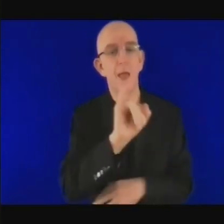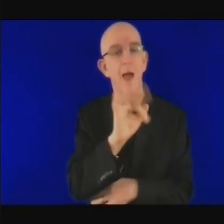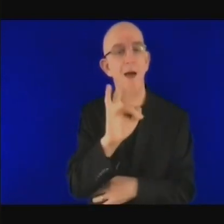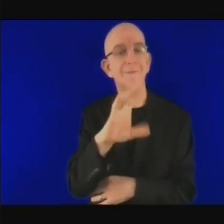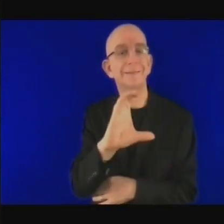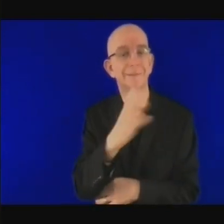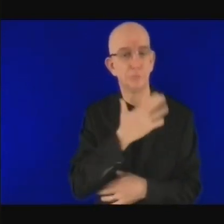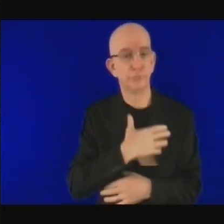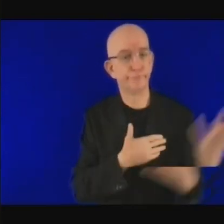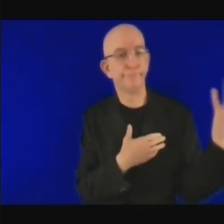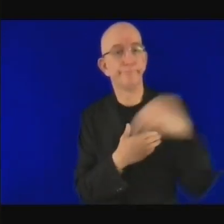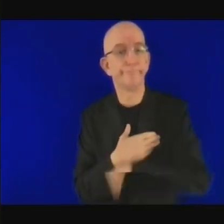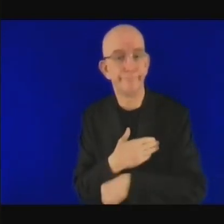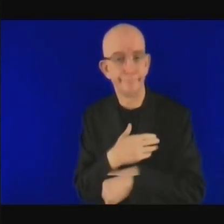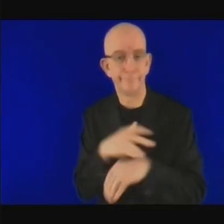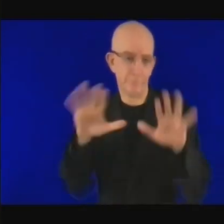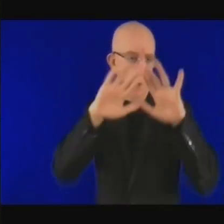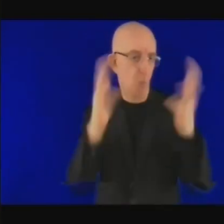et à la fin